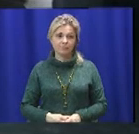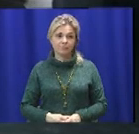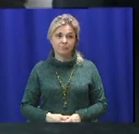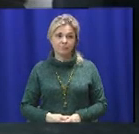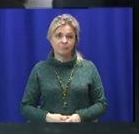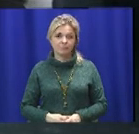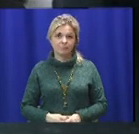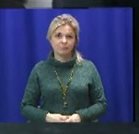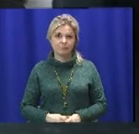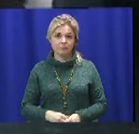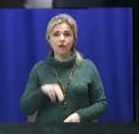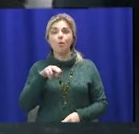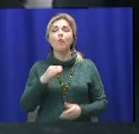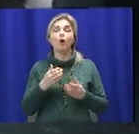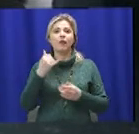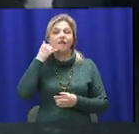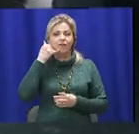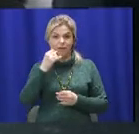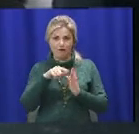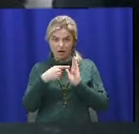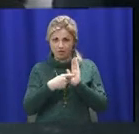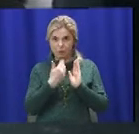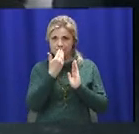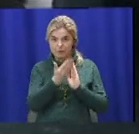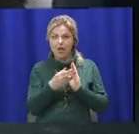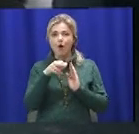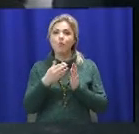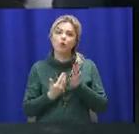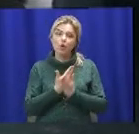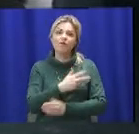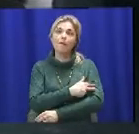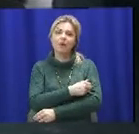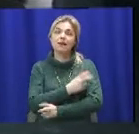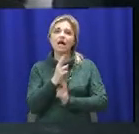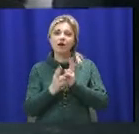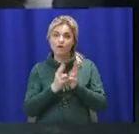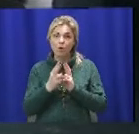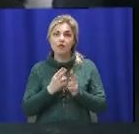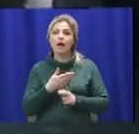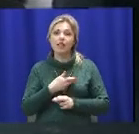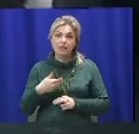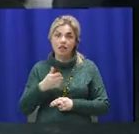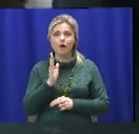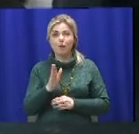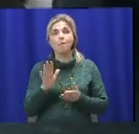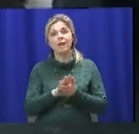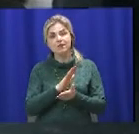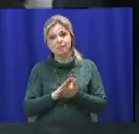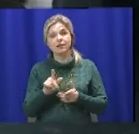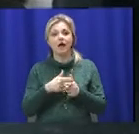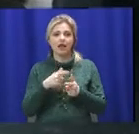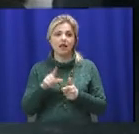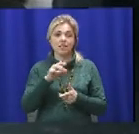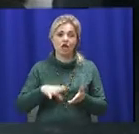По новій медицинській реформі, у нас будуть лічити безплатно і за свій